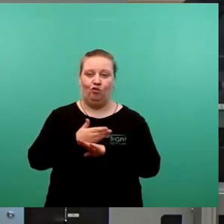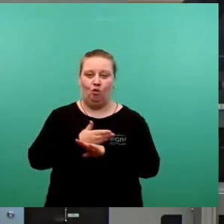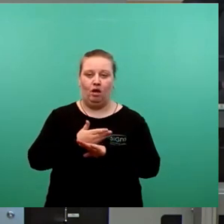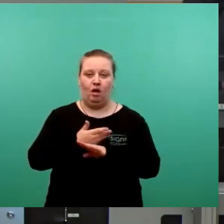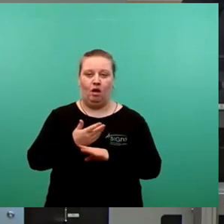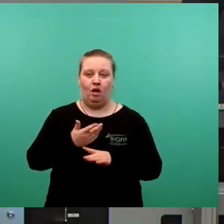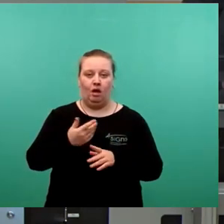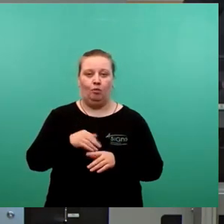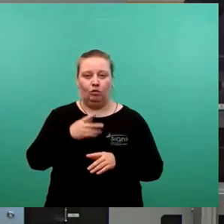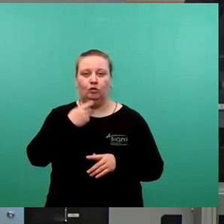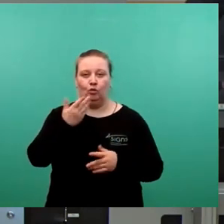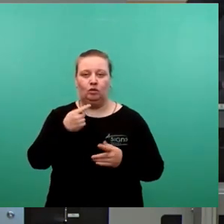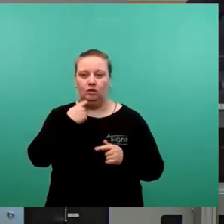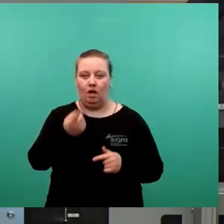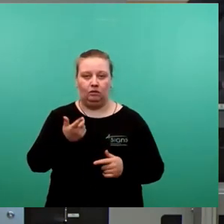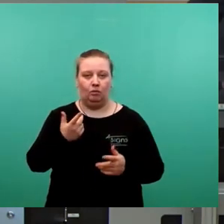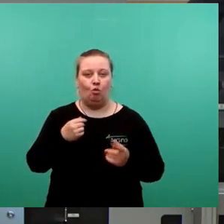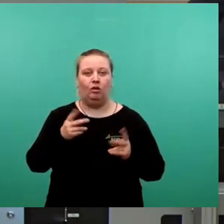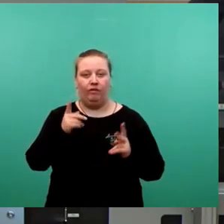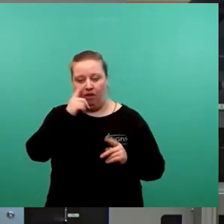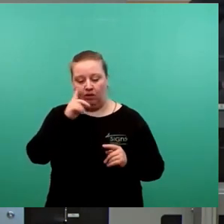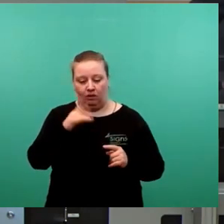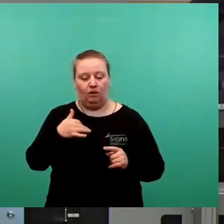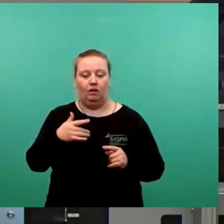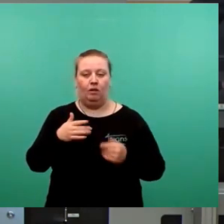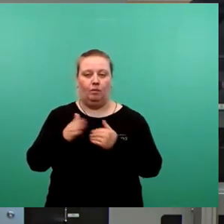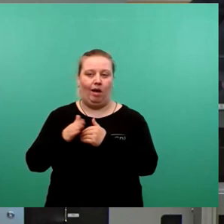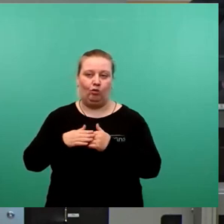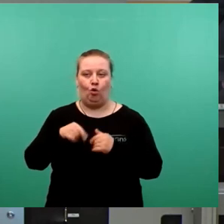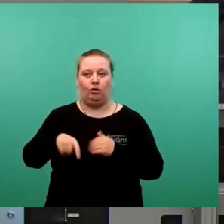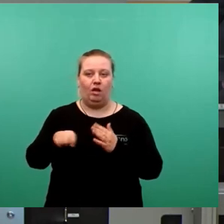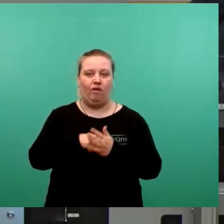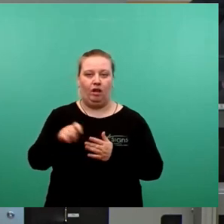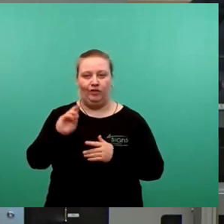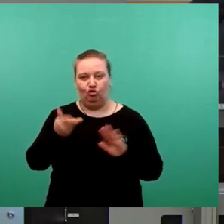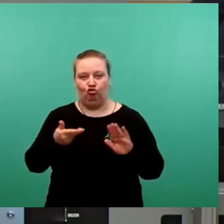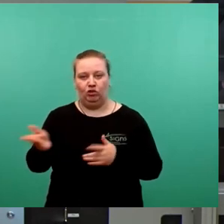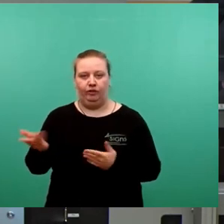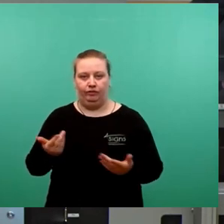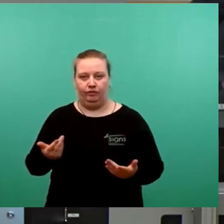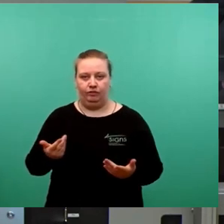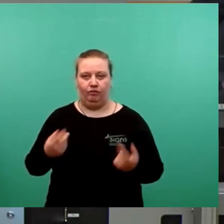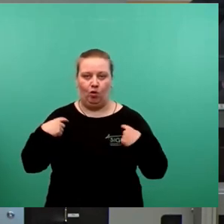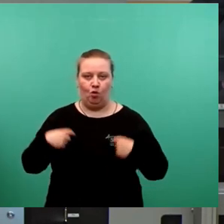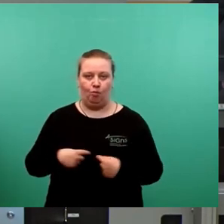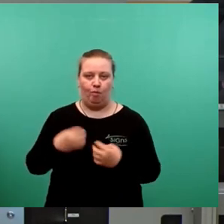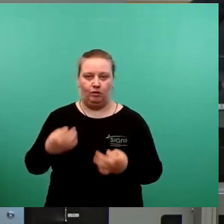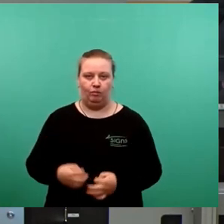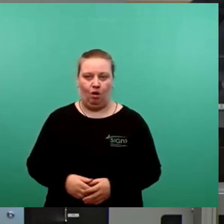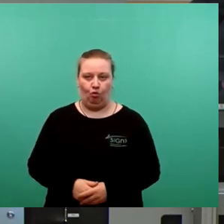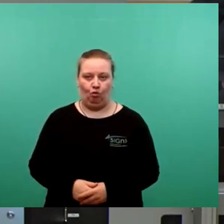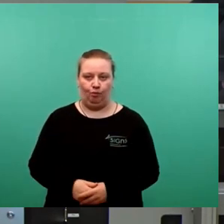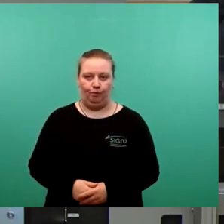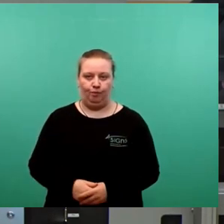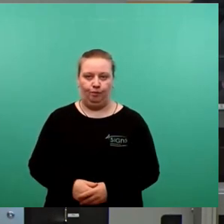aufgemacht, dass andernfalls die Wahl der Beigeordneten heute erneut am fehlenden Einvernehmen des Oberbürgermeisters scheitern